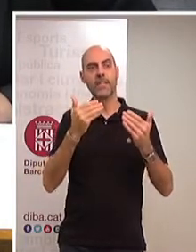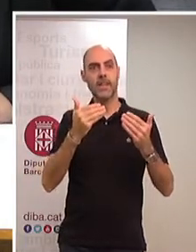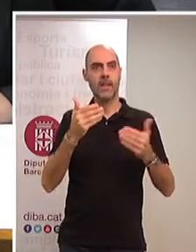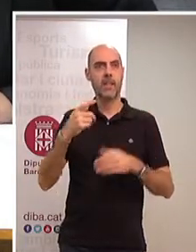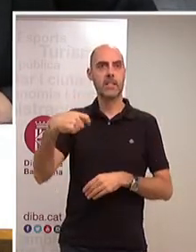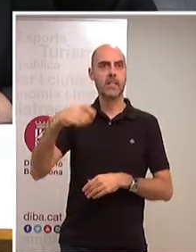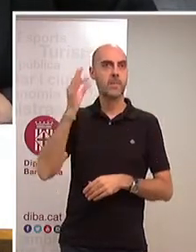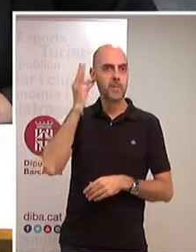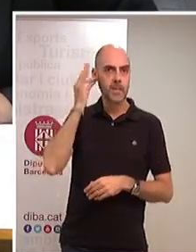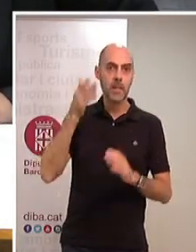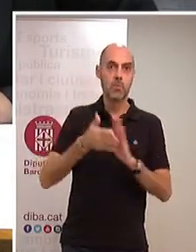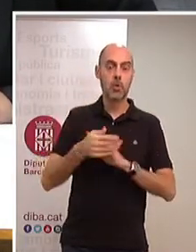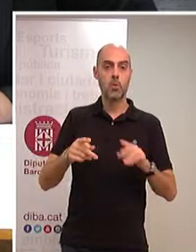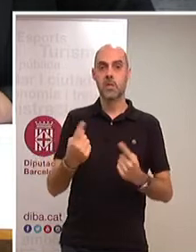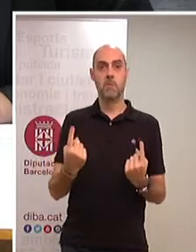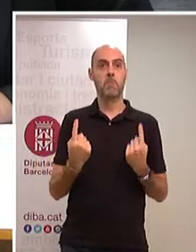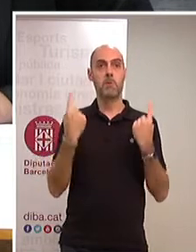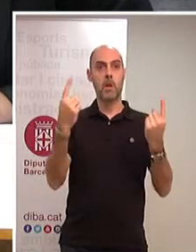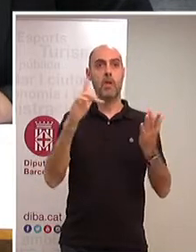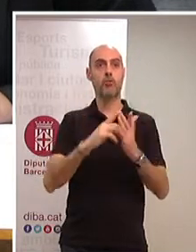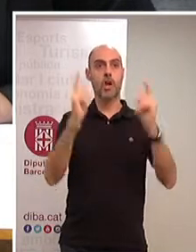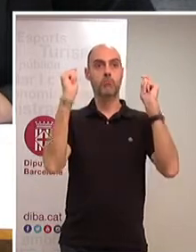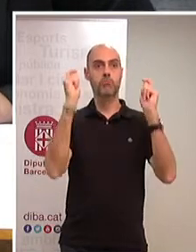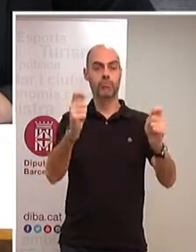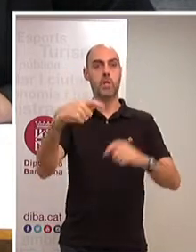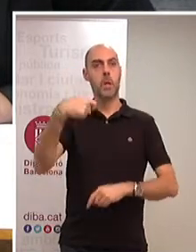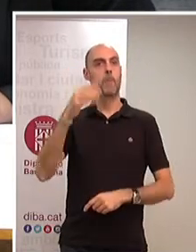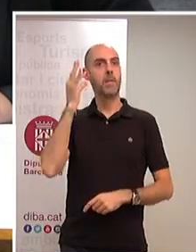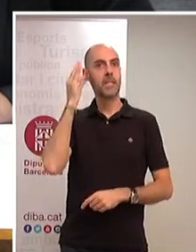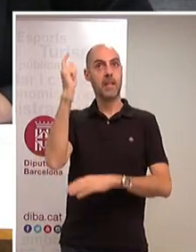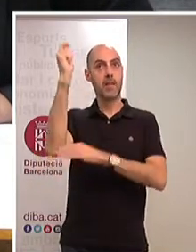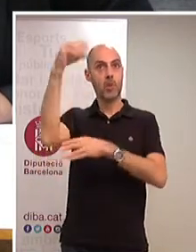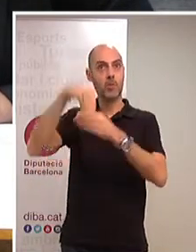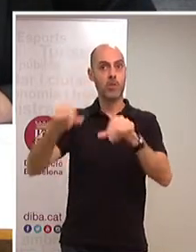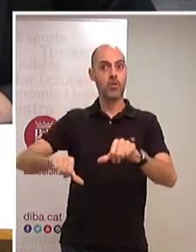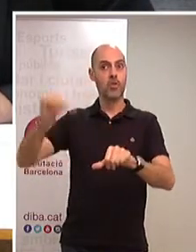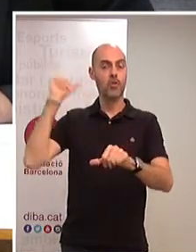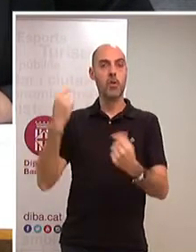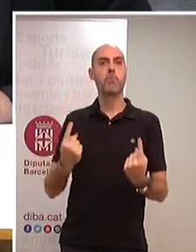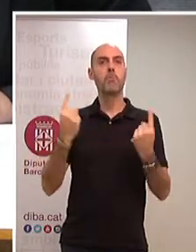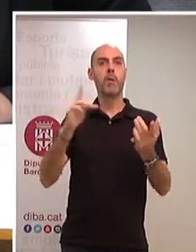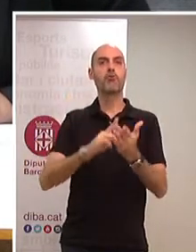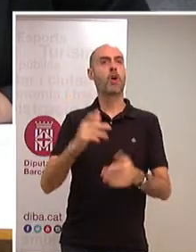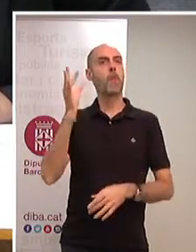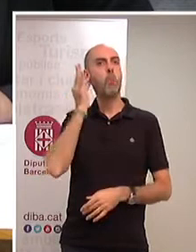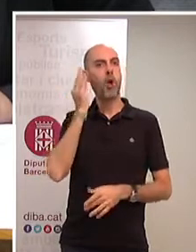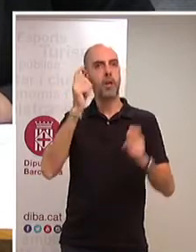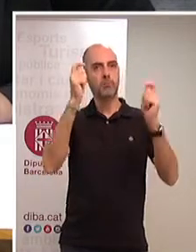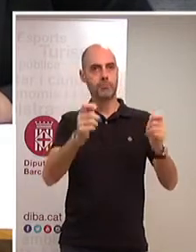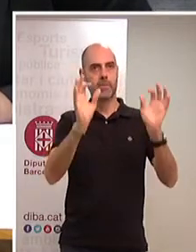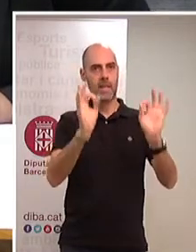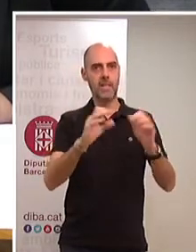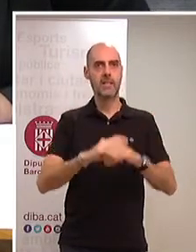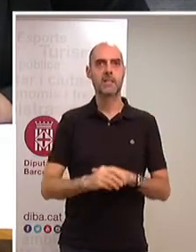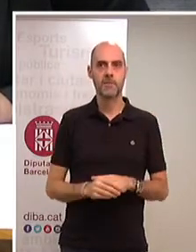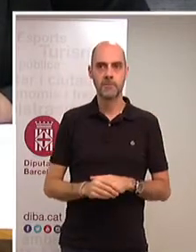primera presidenta que ha tingut la institució, cosa que pel nostre grup és el primer que hem de remarcar i agrair-li que s'ha obtès en el